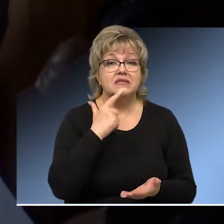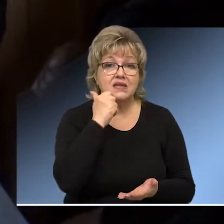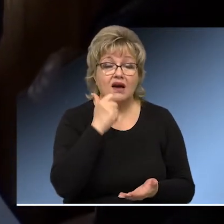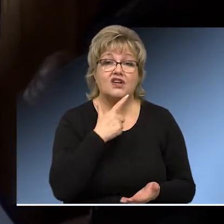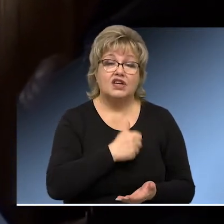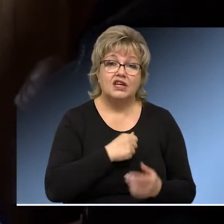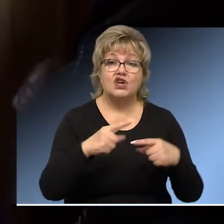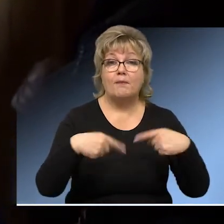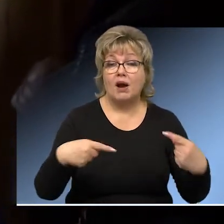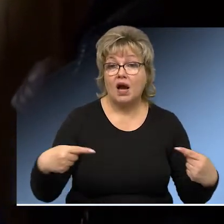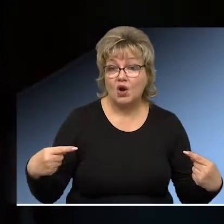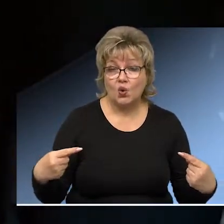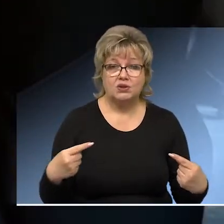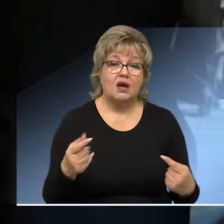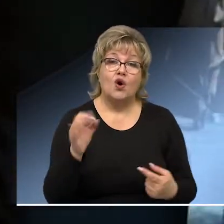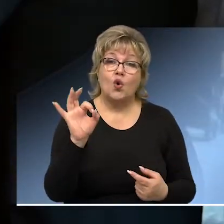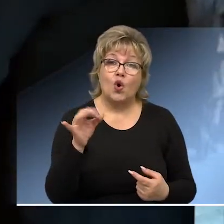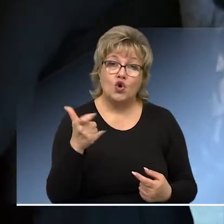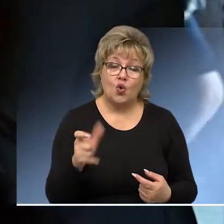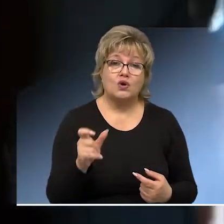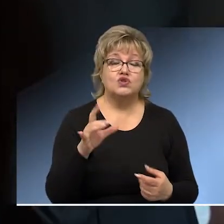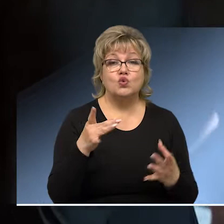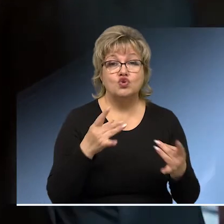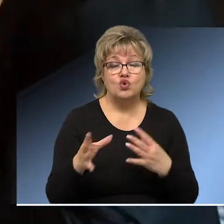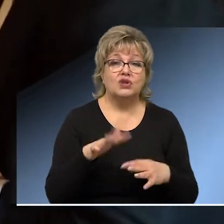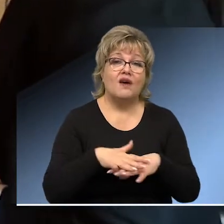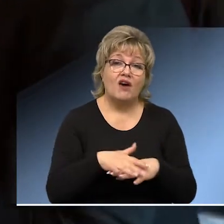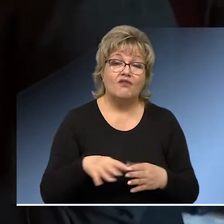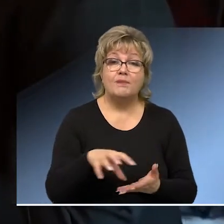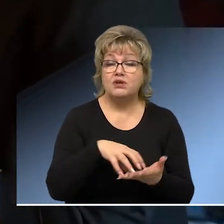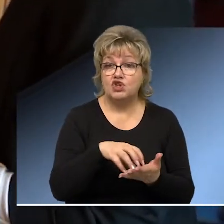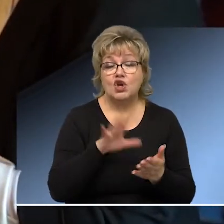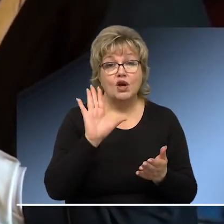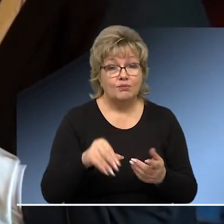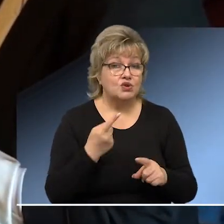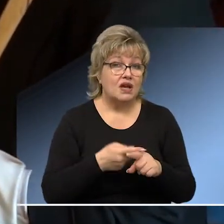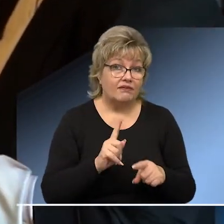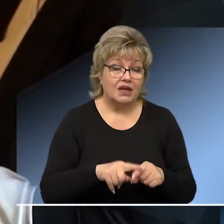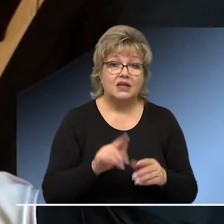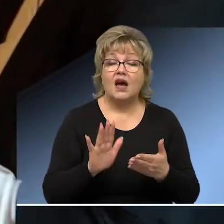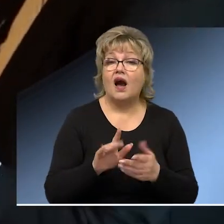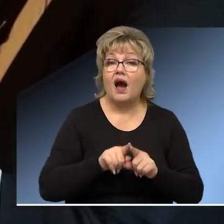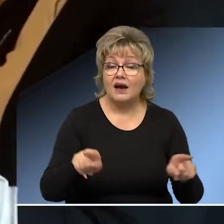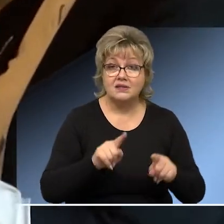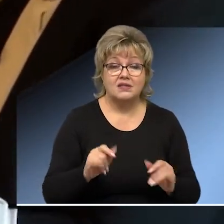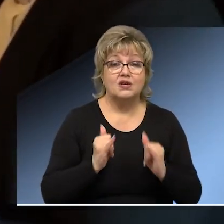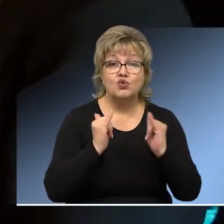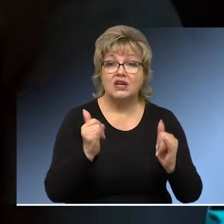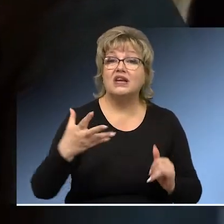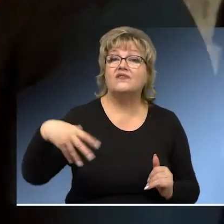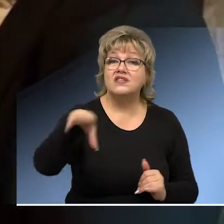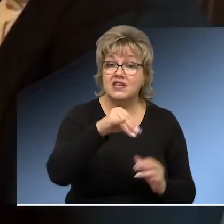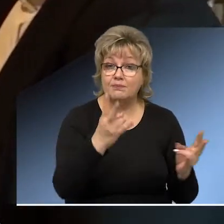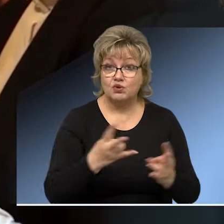растительное, сахар, гречка, макароны, изделия, горох, консервы, сгущенка, вафли и печенье. Пусть в этой благотворительной акции не уделили